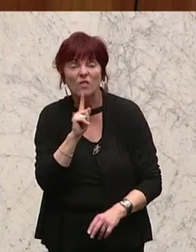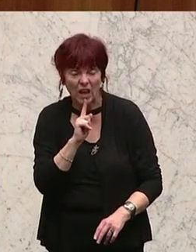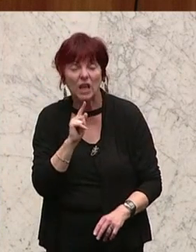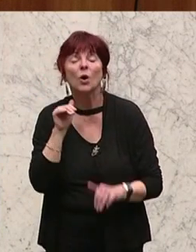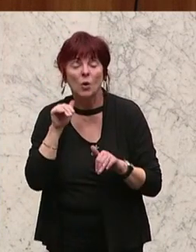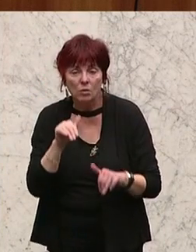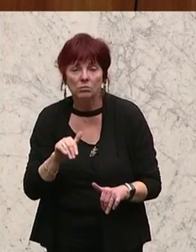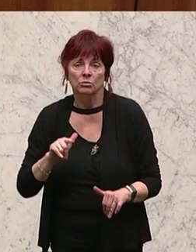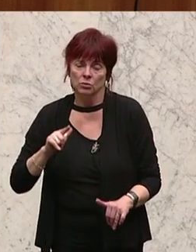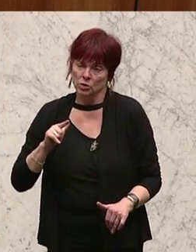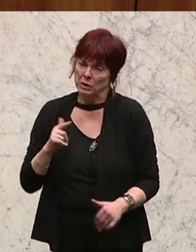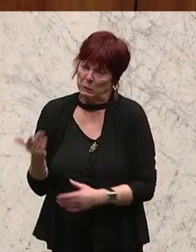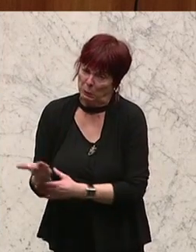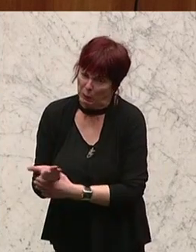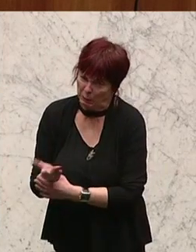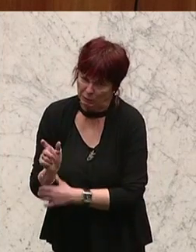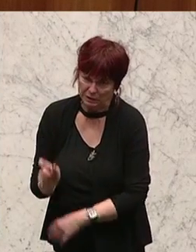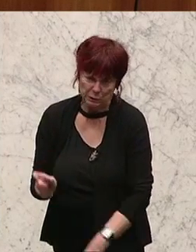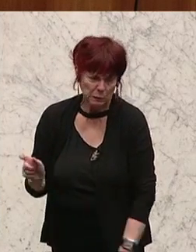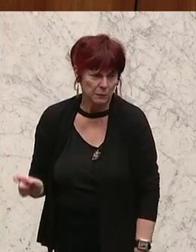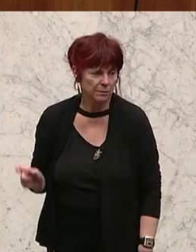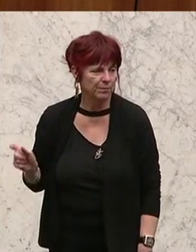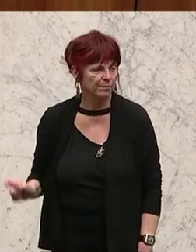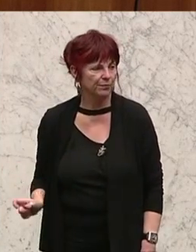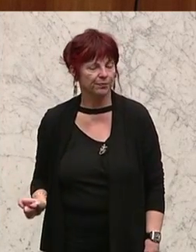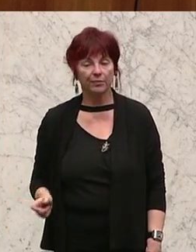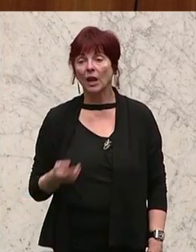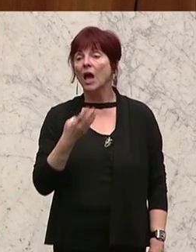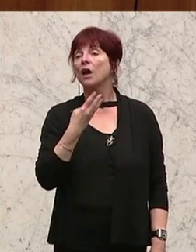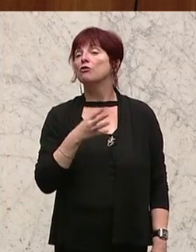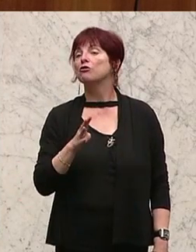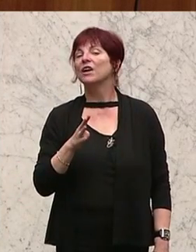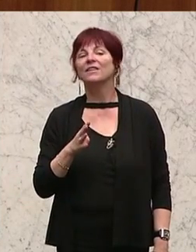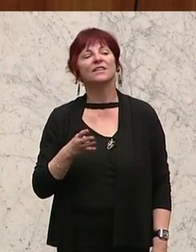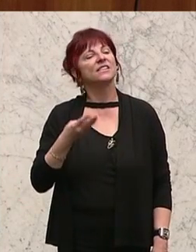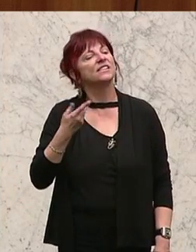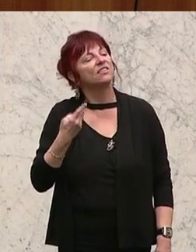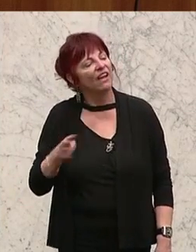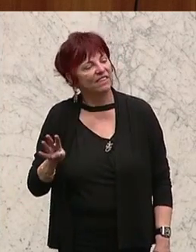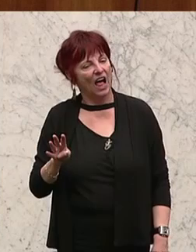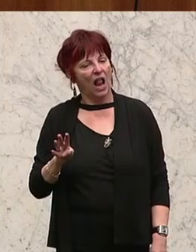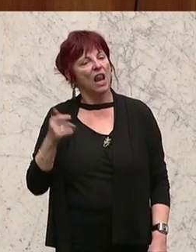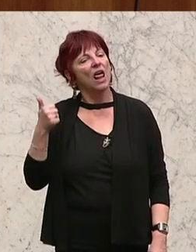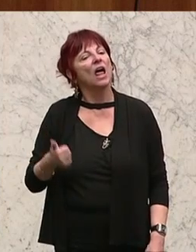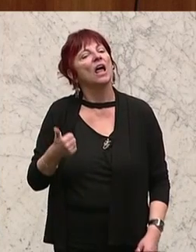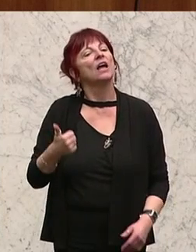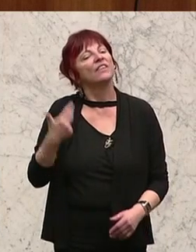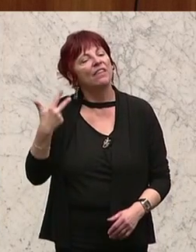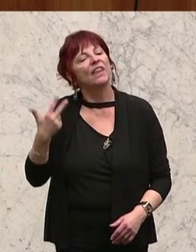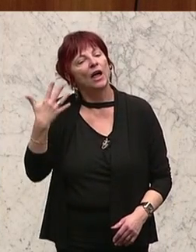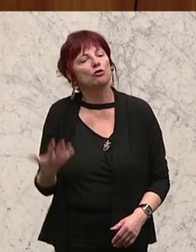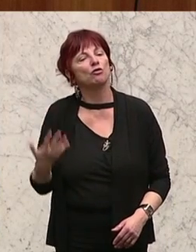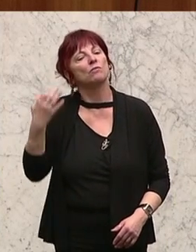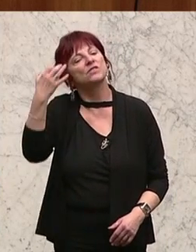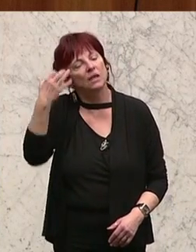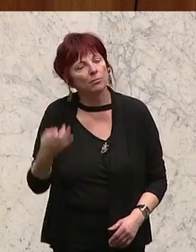Damen und Herren, wenn nämlich im vierten Quartal ein Beitragsrabatt fixiert wird von 53 Prozent, so ist